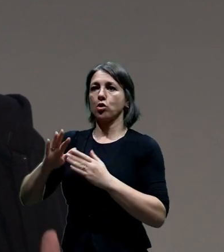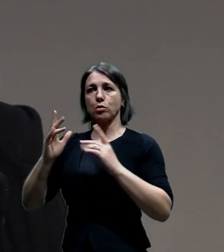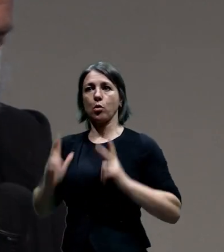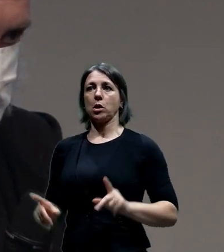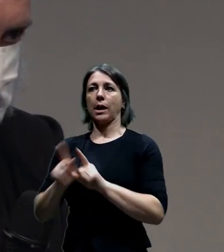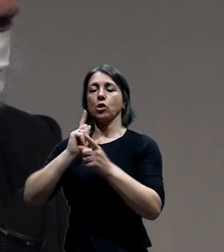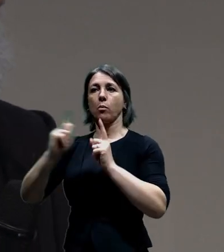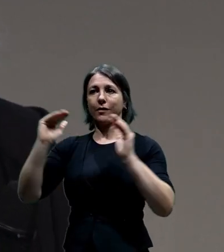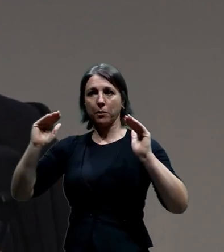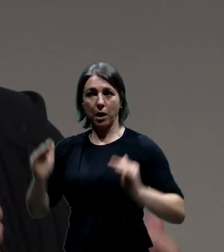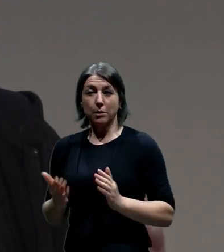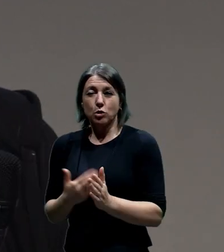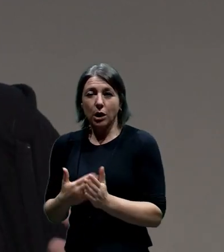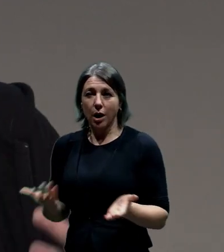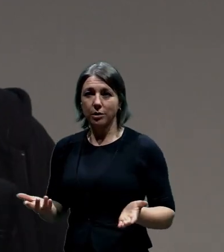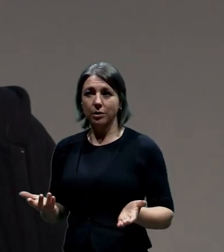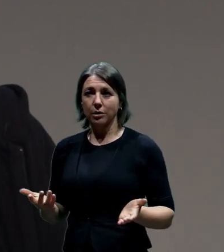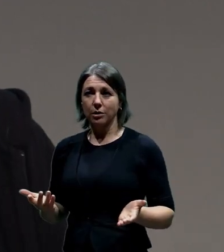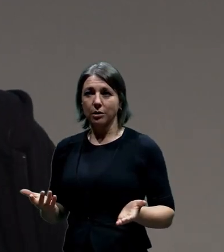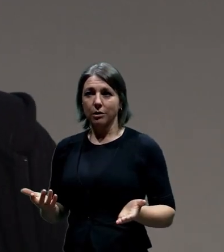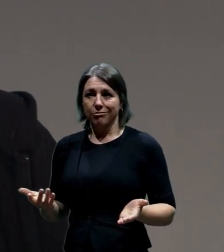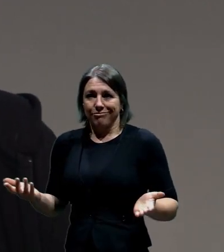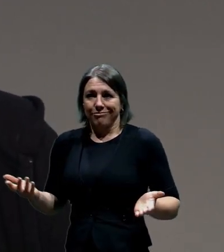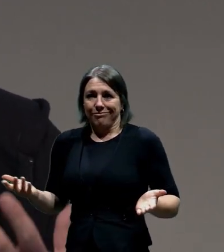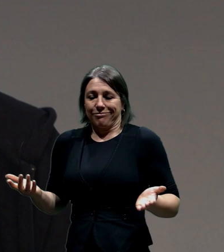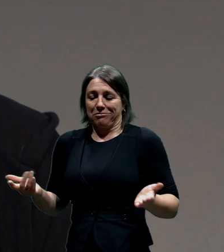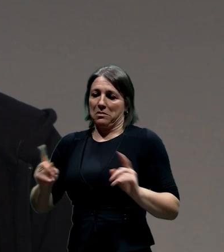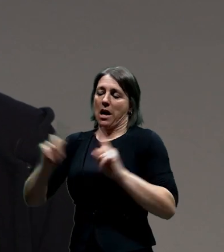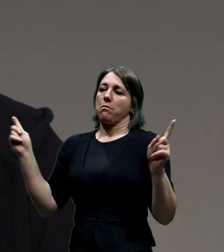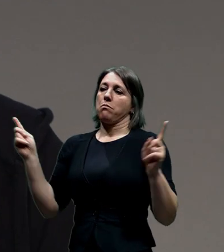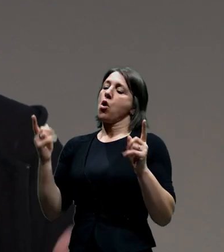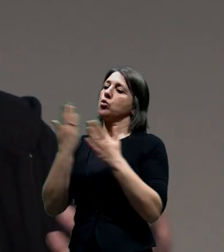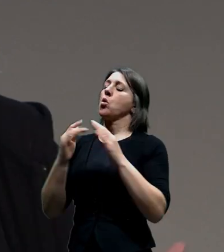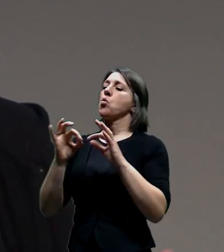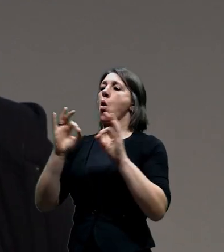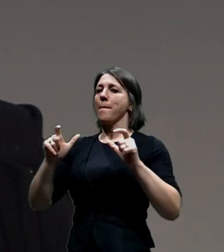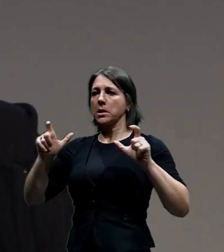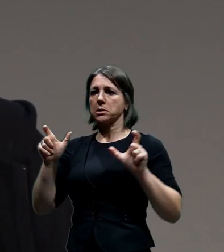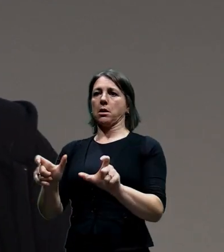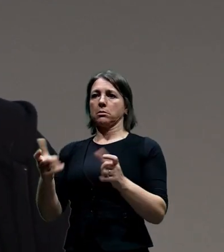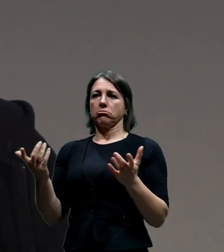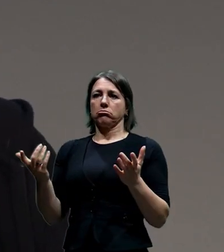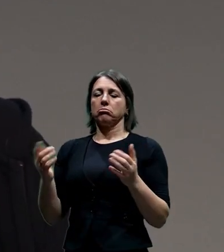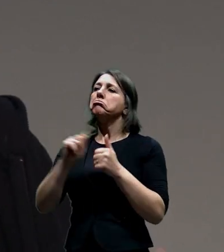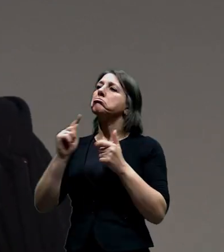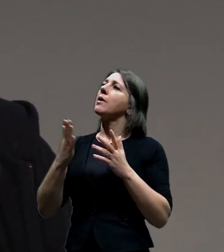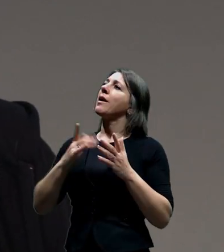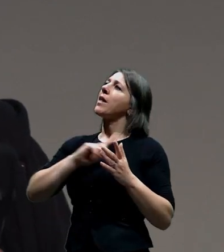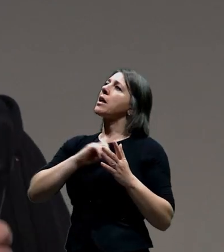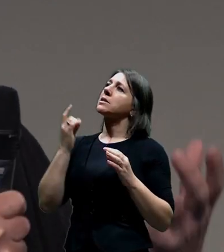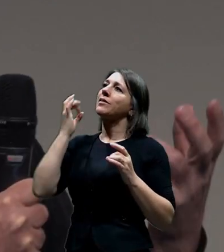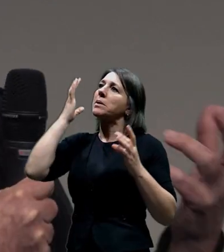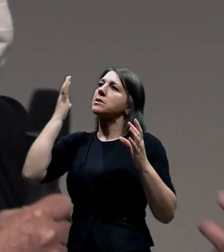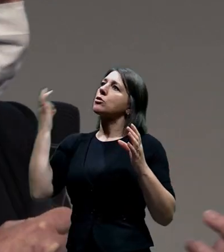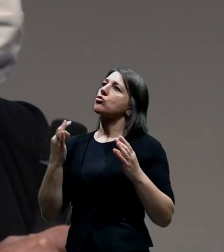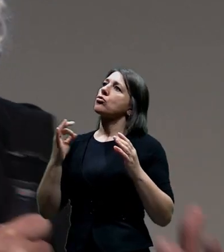ale že třeba si řekneme, tak vlastně třeba se máme pustit fakt do nějaký regulace na těch vstupech do toho systému a v podstatě donutit vlastně